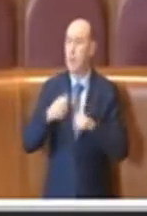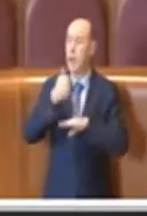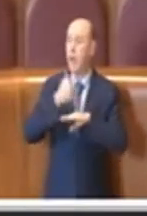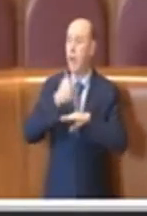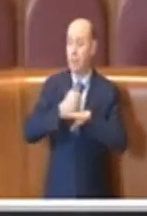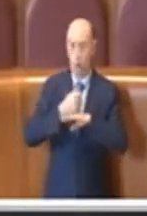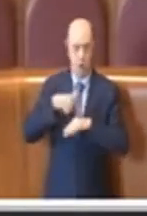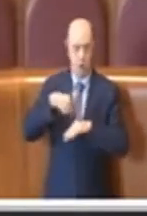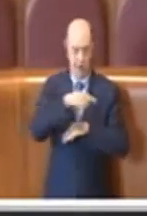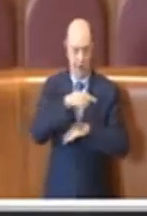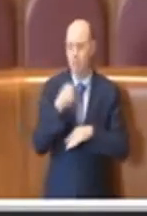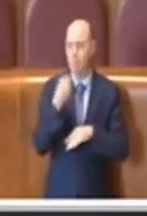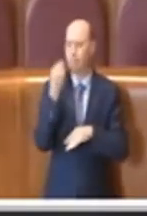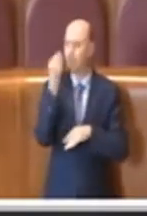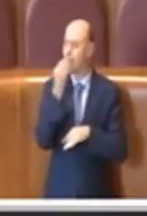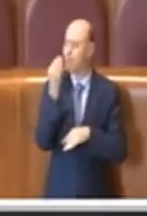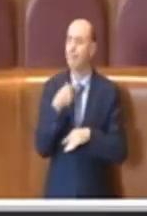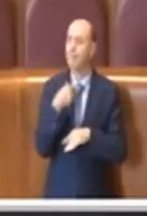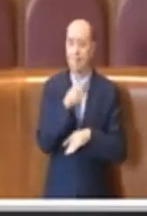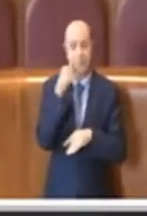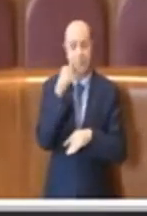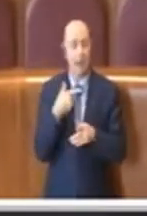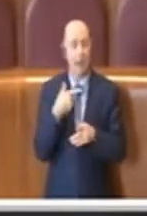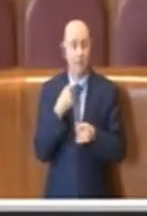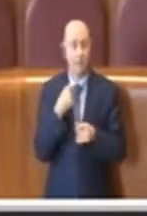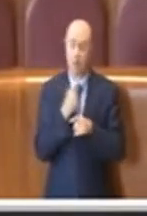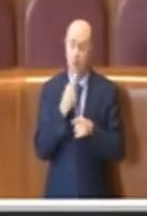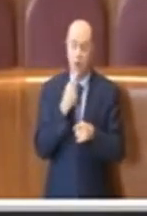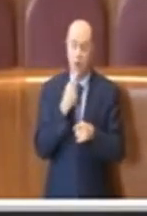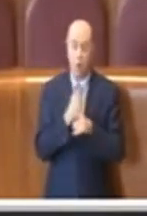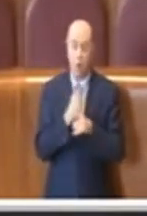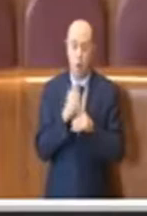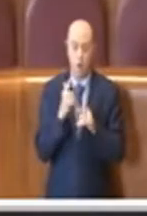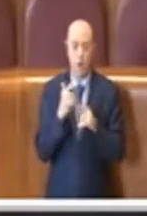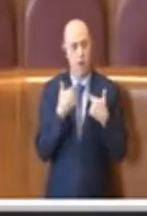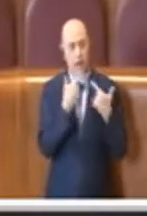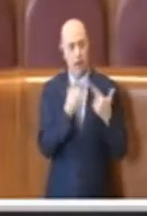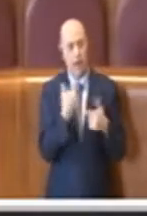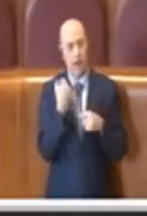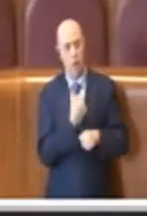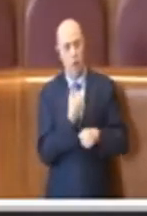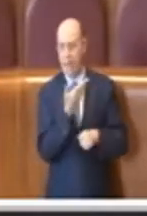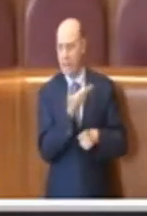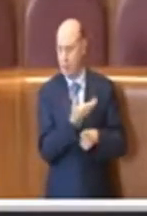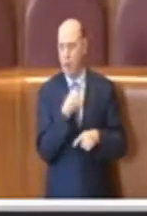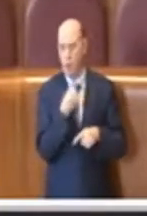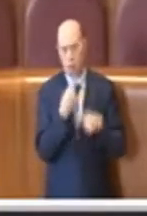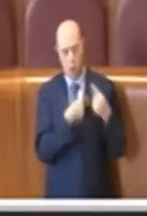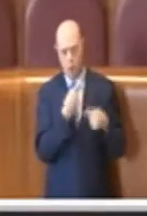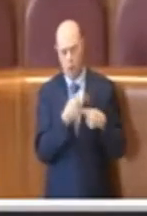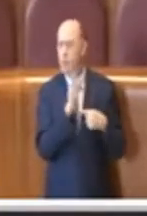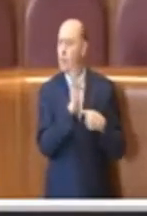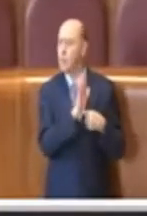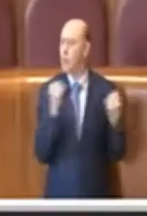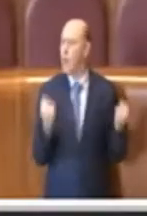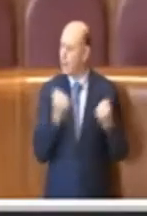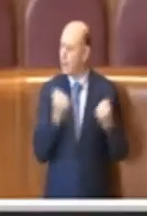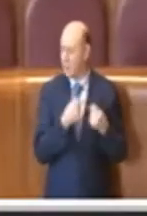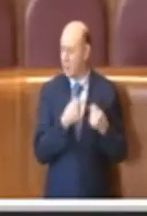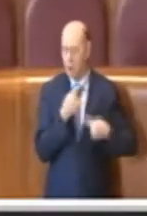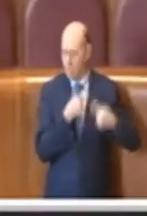necessario e doveroso continuare a dare alla fondazione la possibilità di svolgere le proprie attività